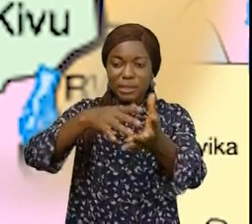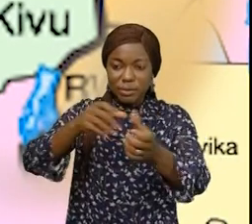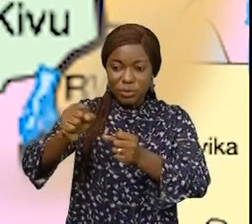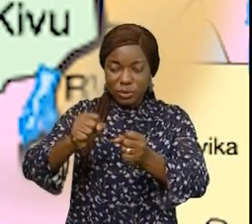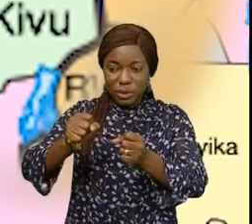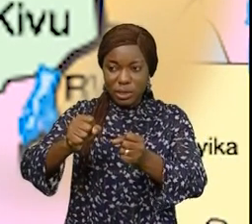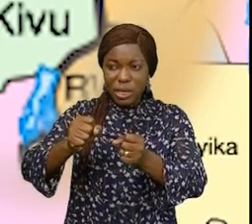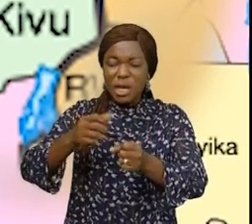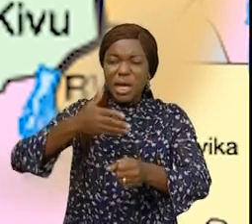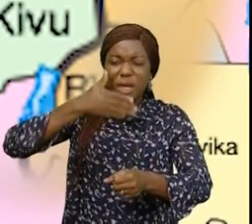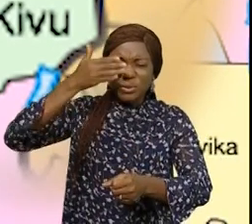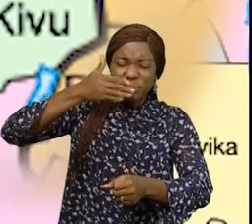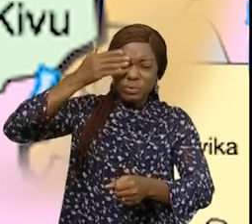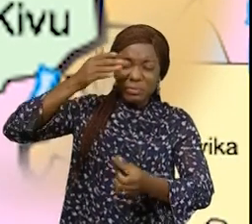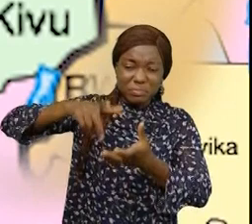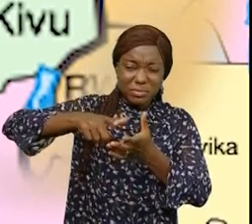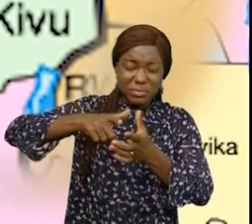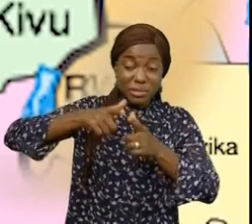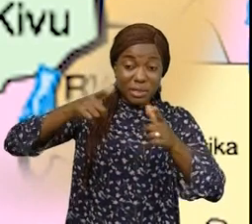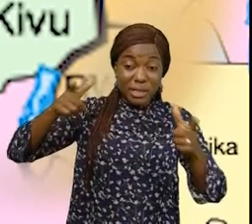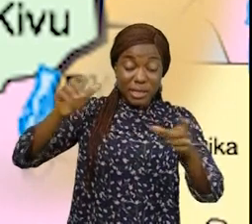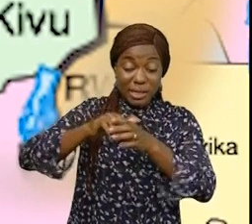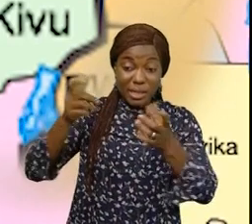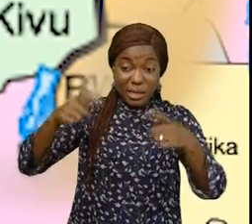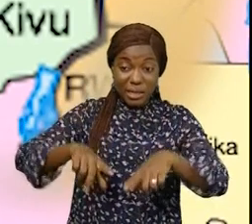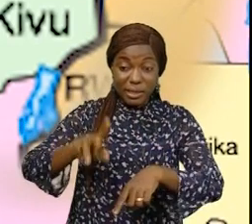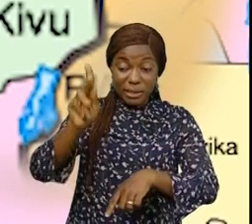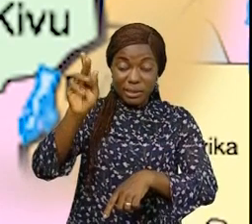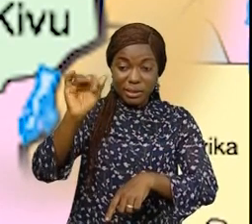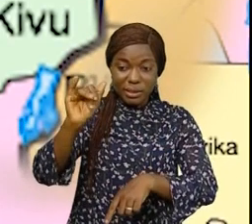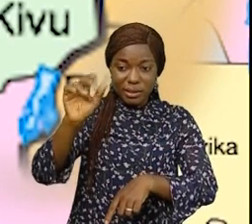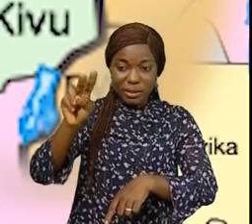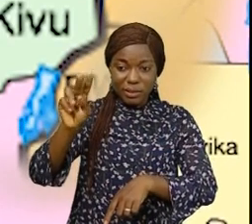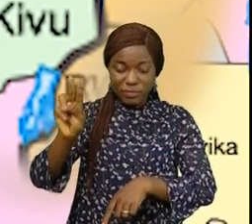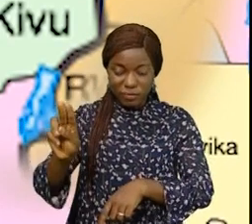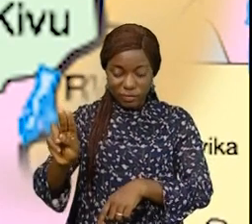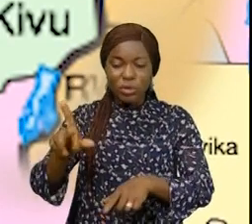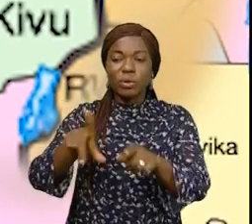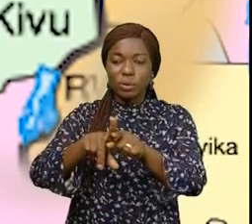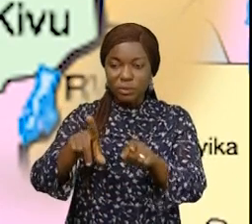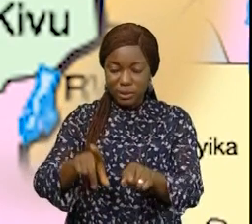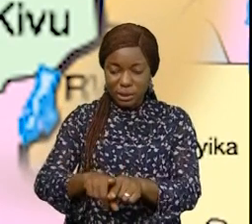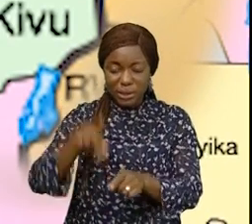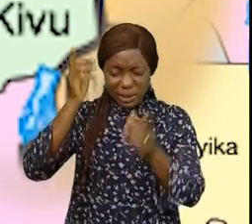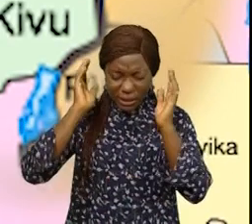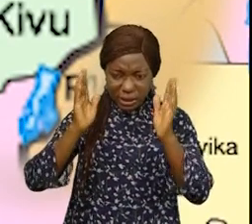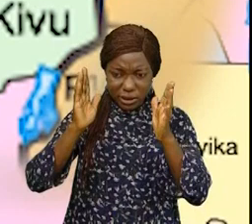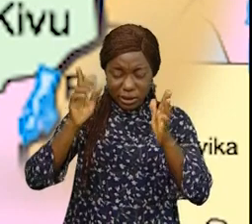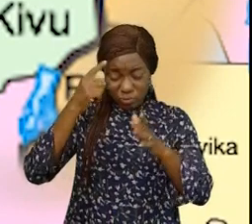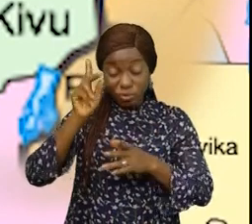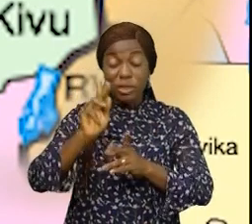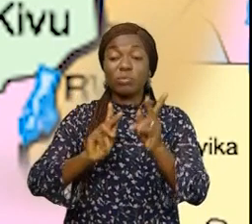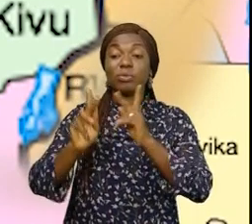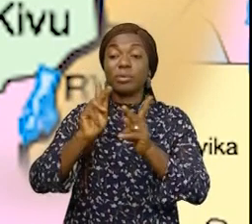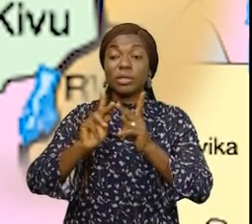volume de gaz dissous sous le lac Kivu et émissions de gaz en surface potentiellement dangereux pour les populations